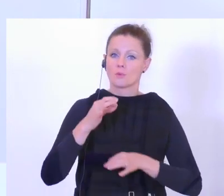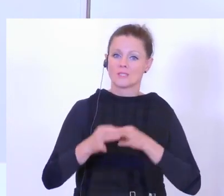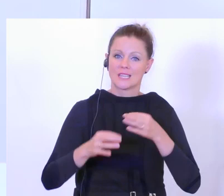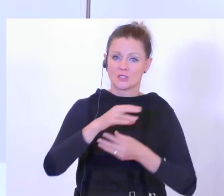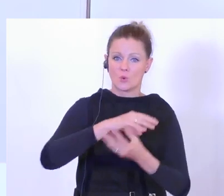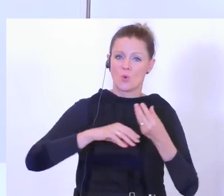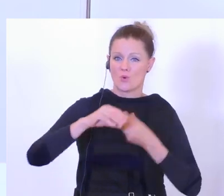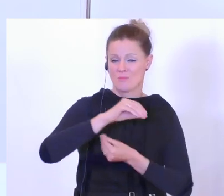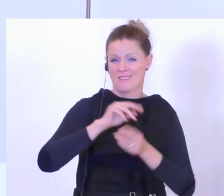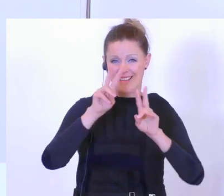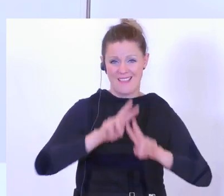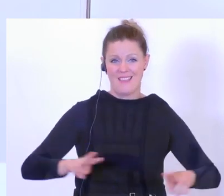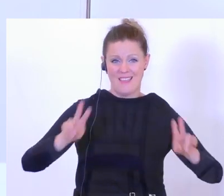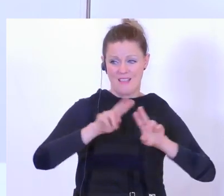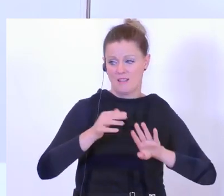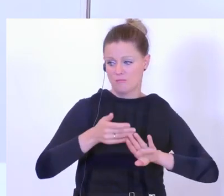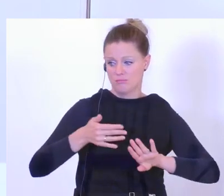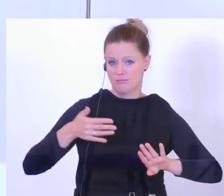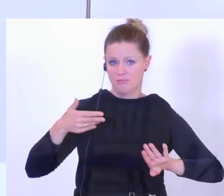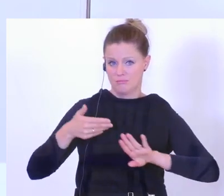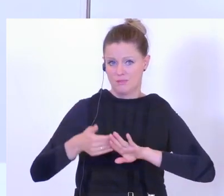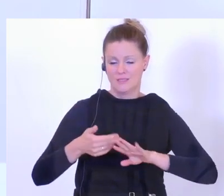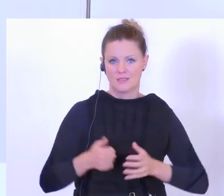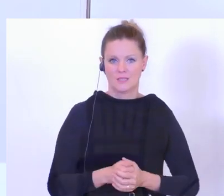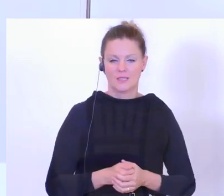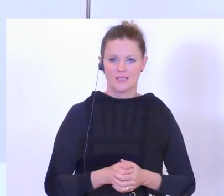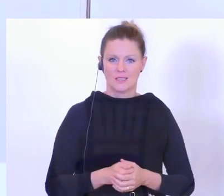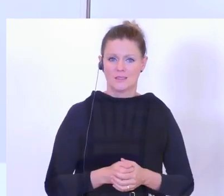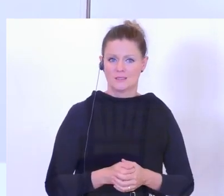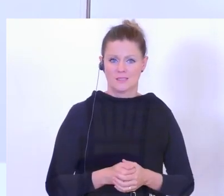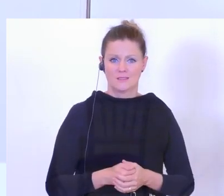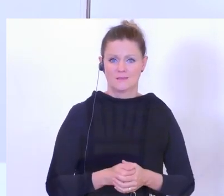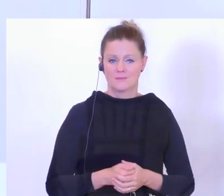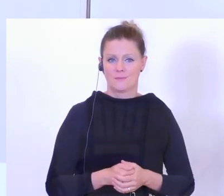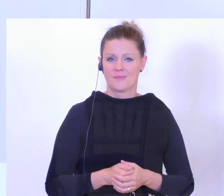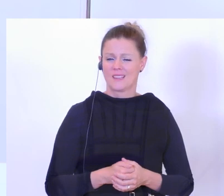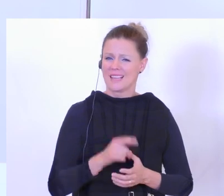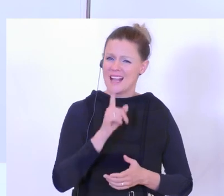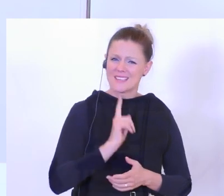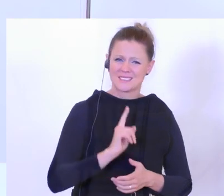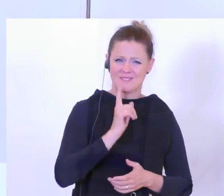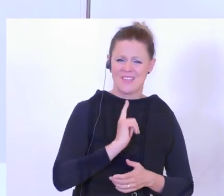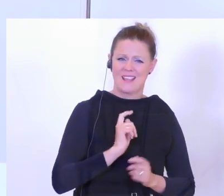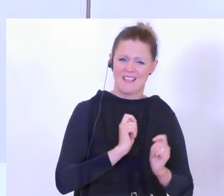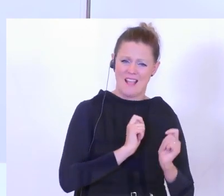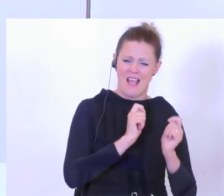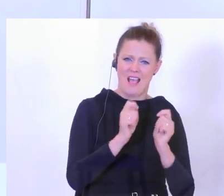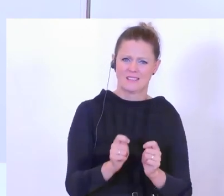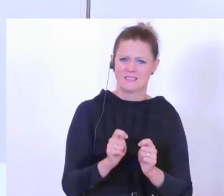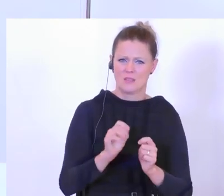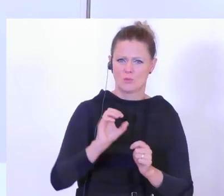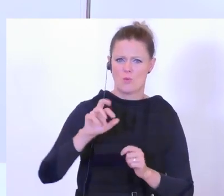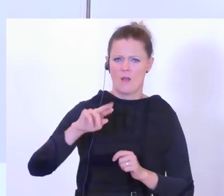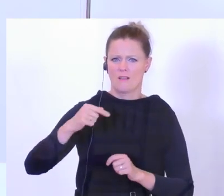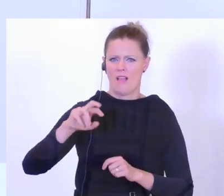damit wird ganz ähnlich zu dem sein, wie es jetzt ist. Wir haben eine ganz niedrige Anzeigen- und Organstrafmandatenrate täglich jetzt.